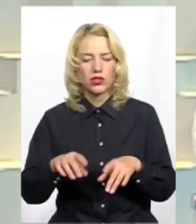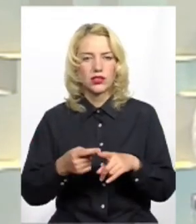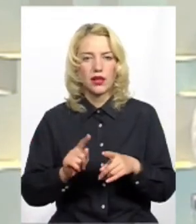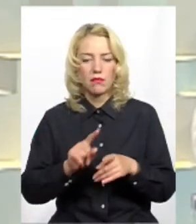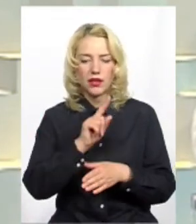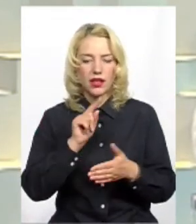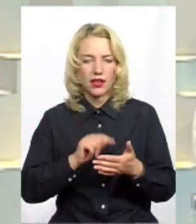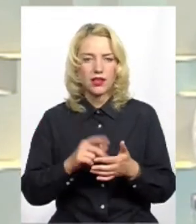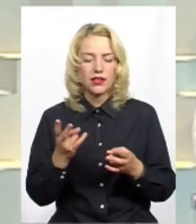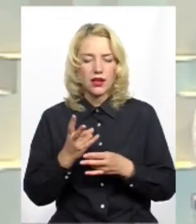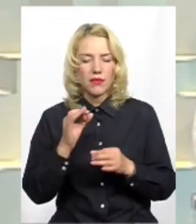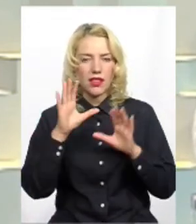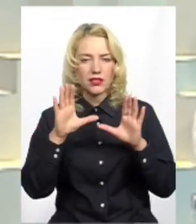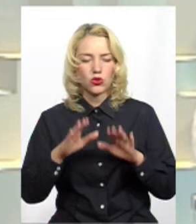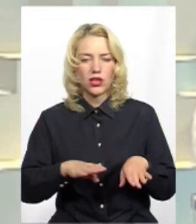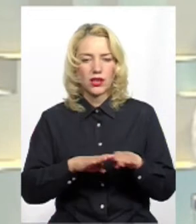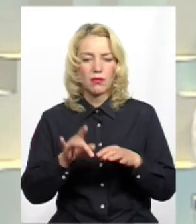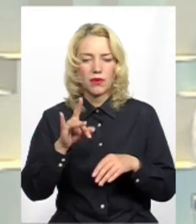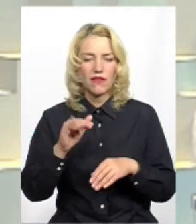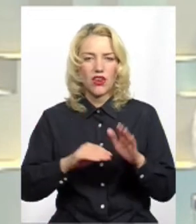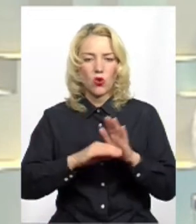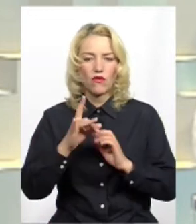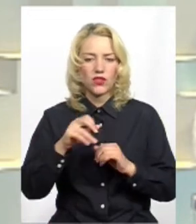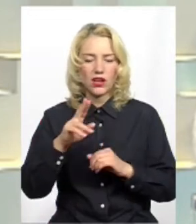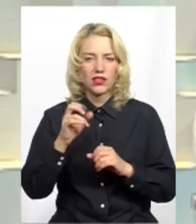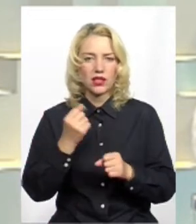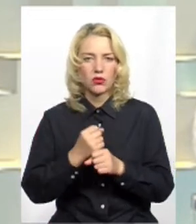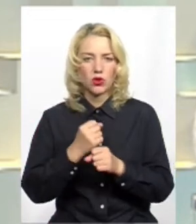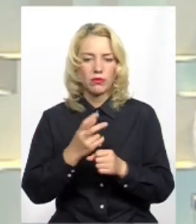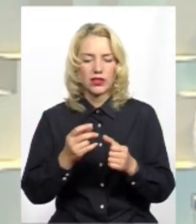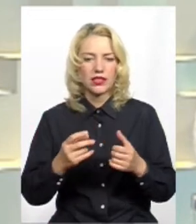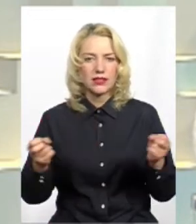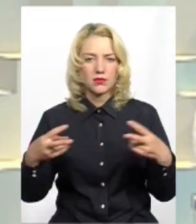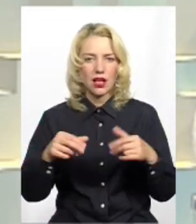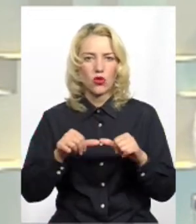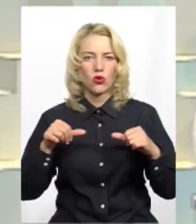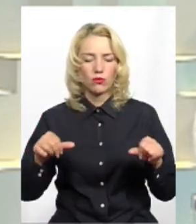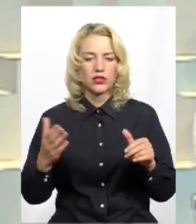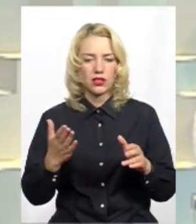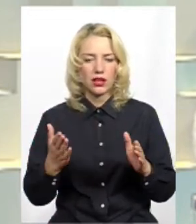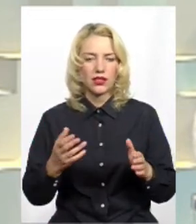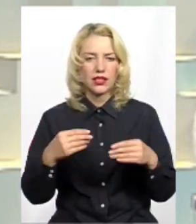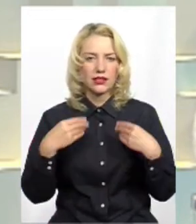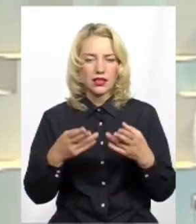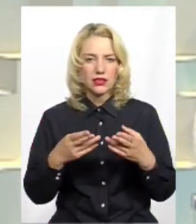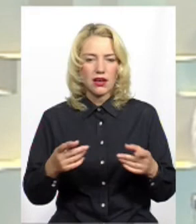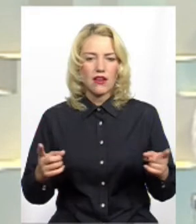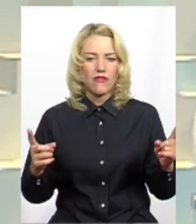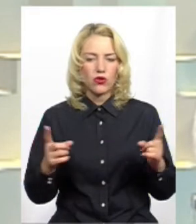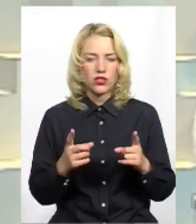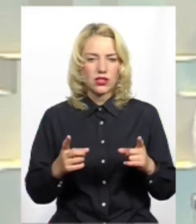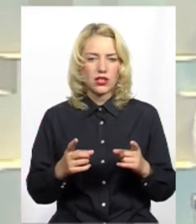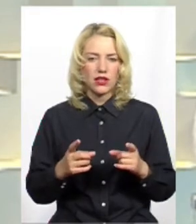що треба на законодавчому рівні, тобто при Верховній Раді, створити спеціальну комісію, яка поставить вузькі рамки виконання